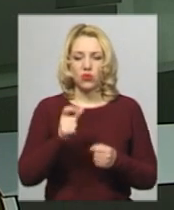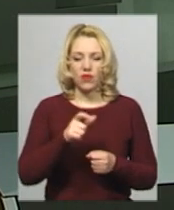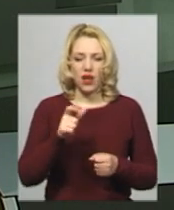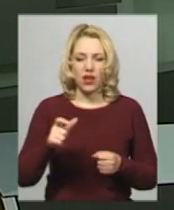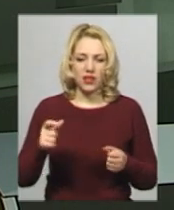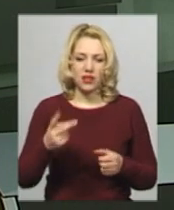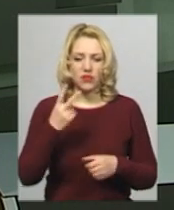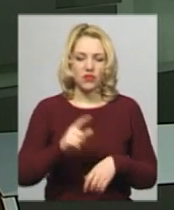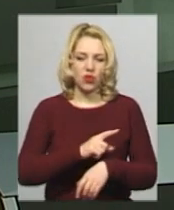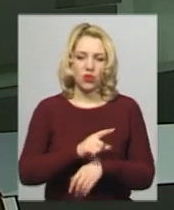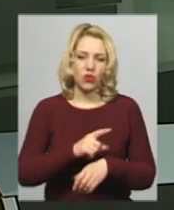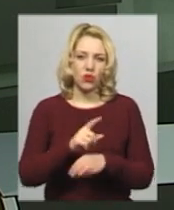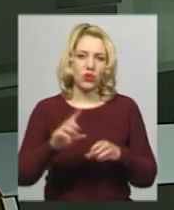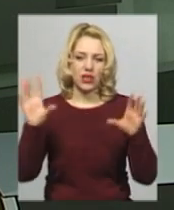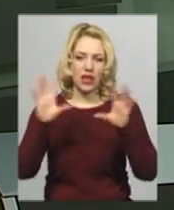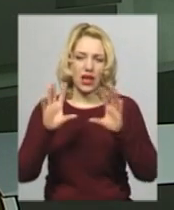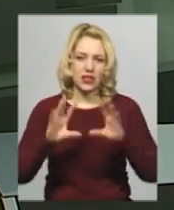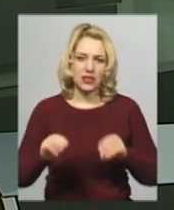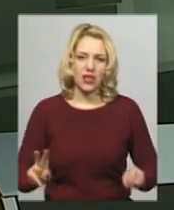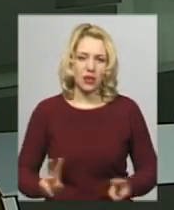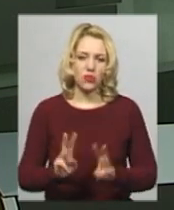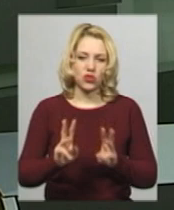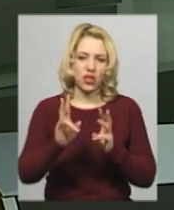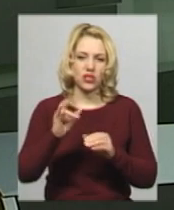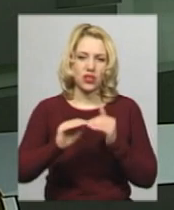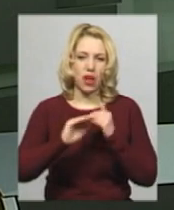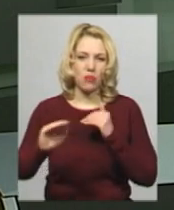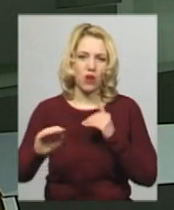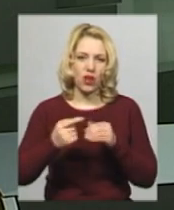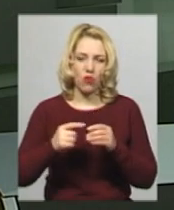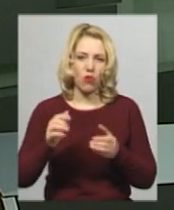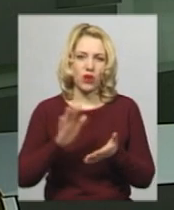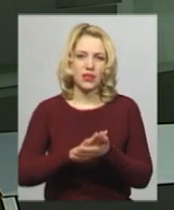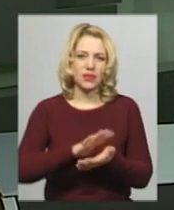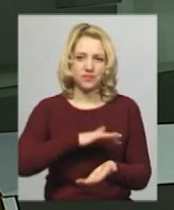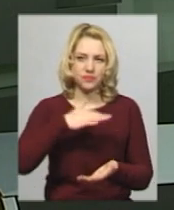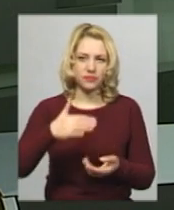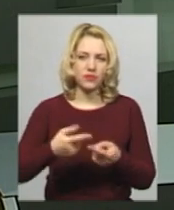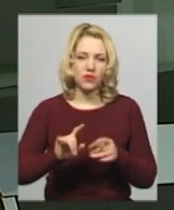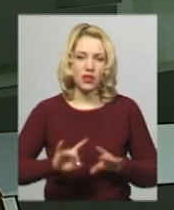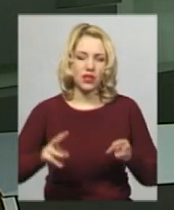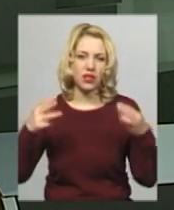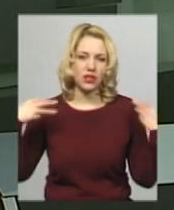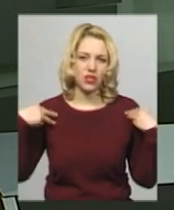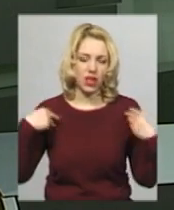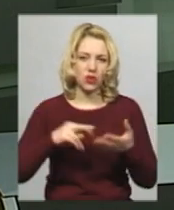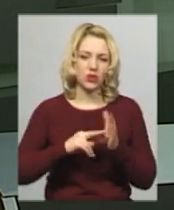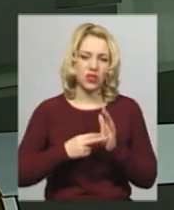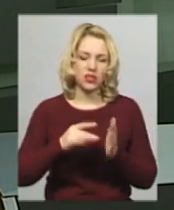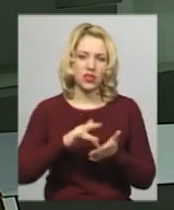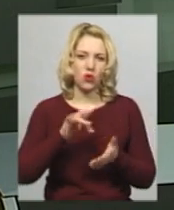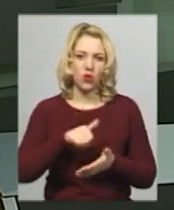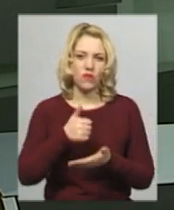пожежу на Хмельницькому полігоні твердих побутових відходів. Про це розповів начальник оперативно-координаційного центру головного